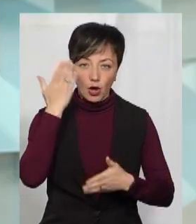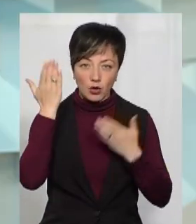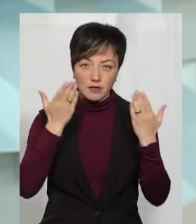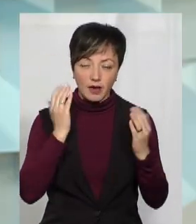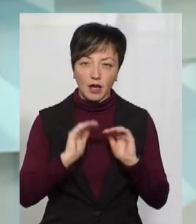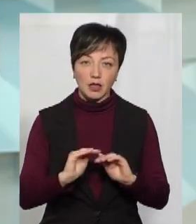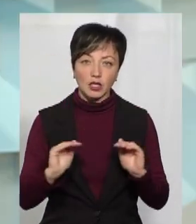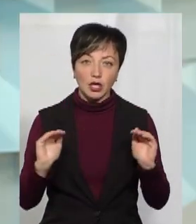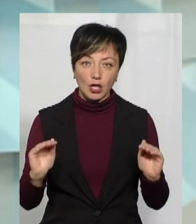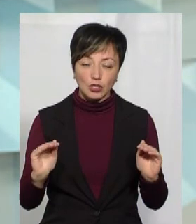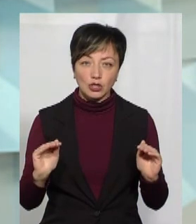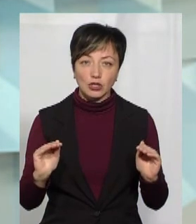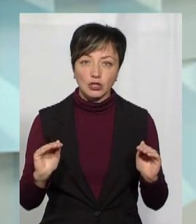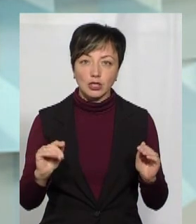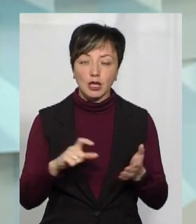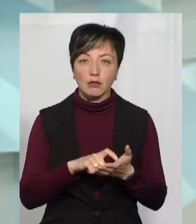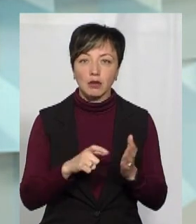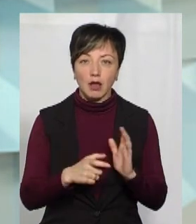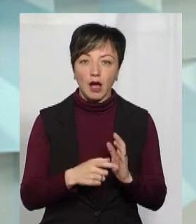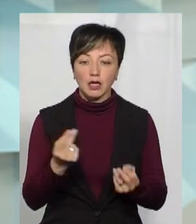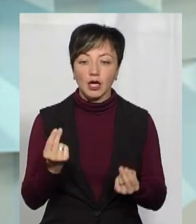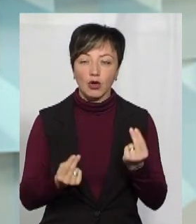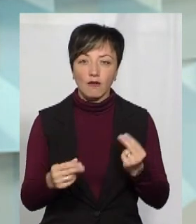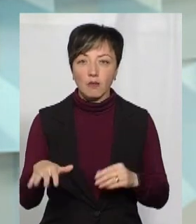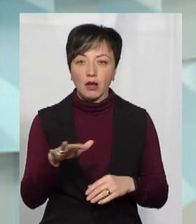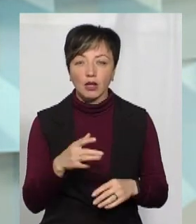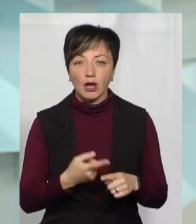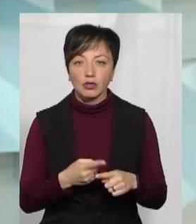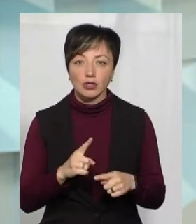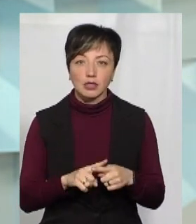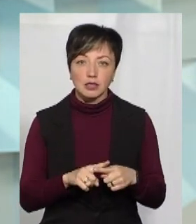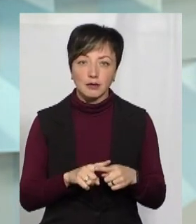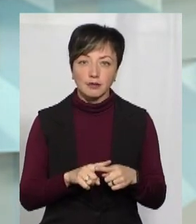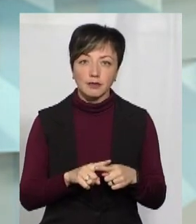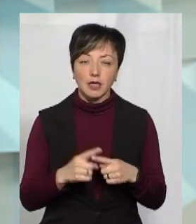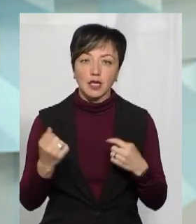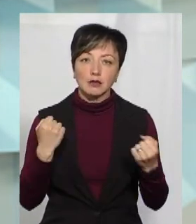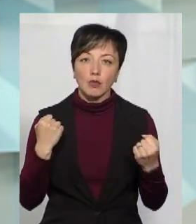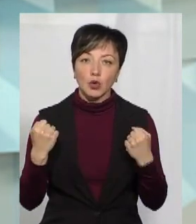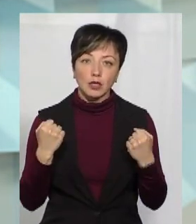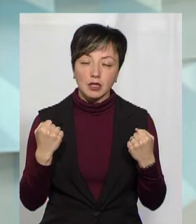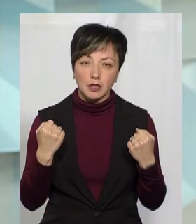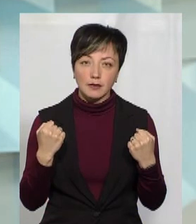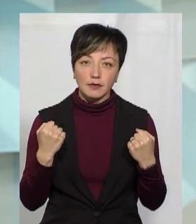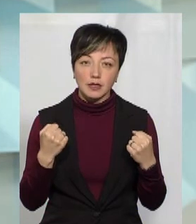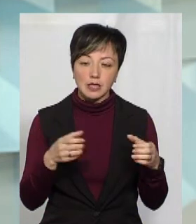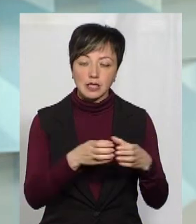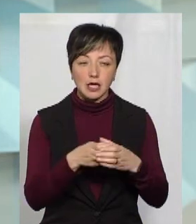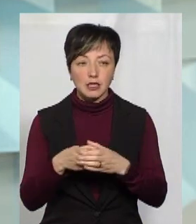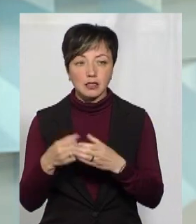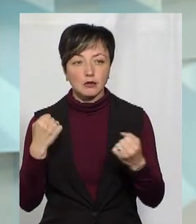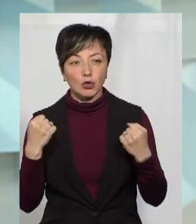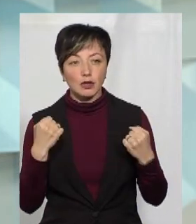Тобто, це дитячі кімнати, ігрові майданчики, це спортивні секції,